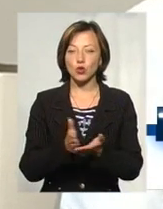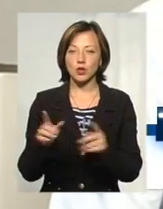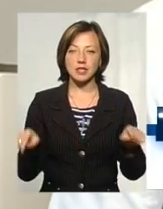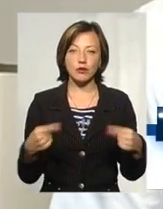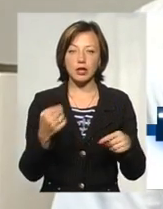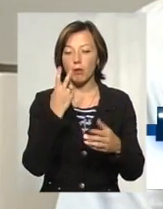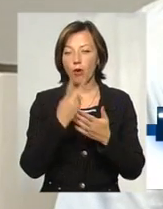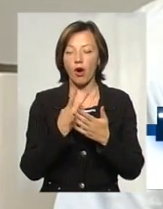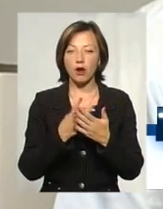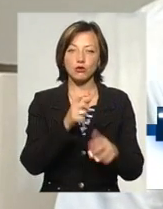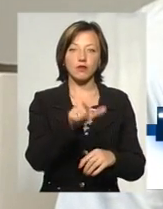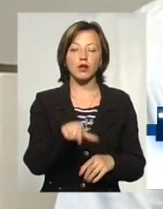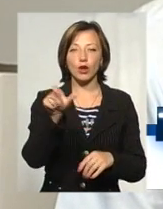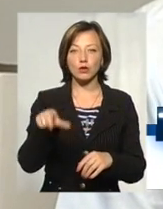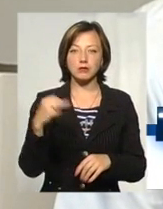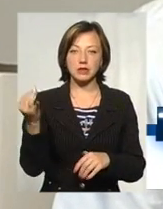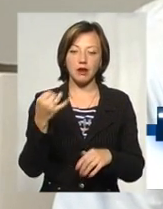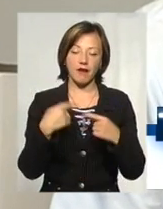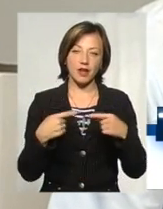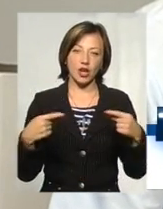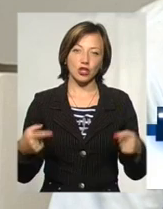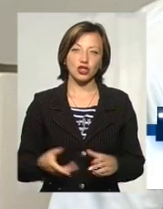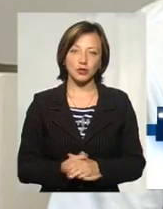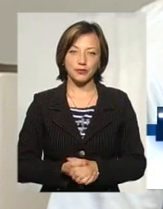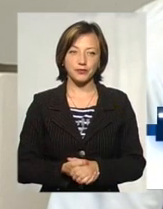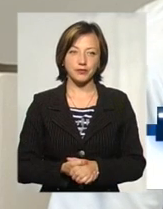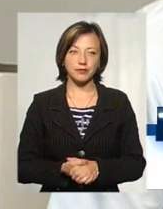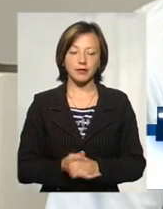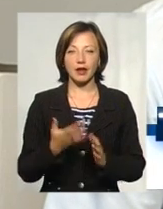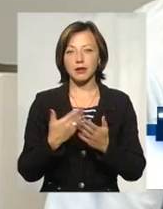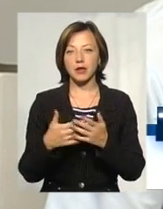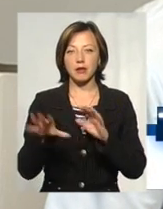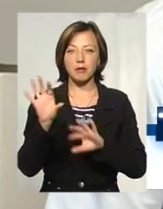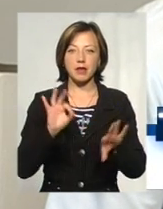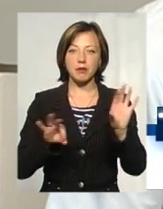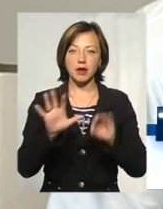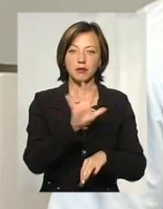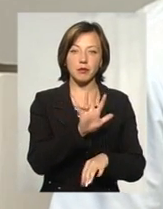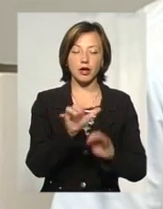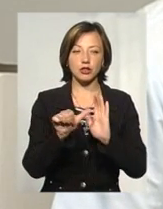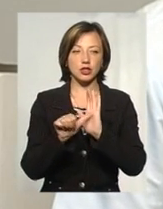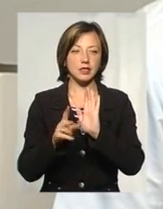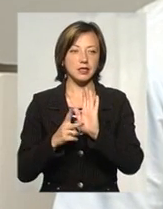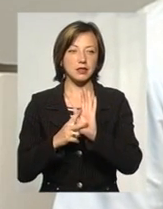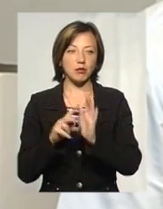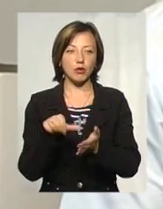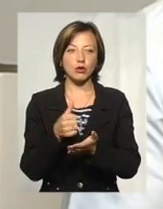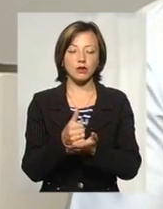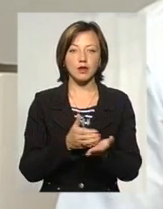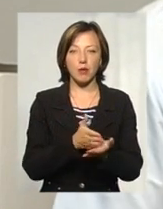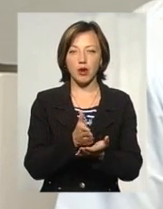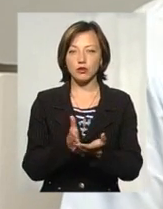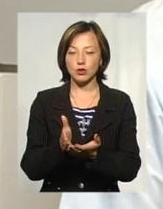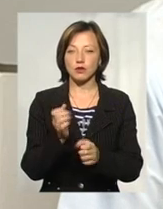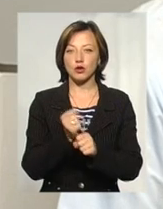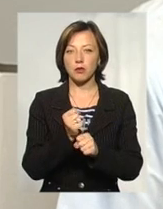і показувати людям якісь цікаві речі. Наприклад, підібрати 5, 6, 7 основних маршрутів. Можна буде